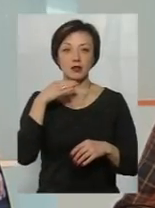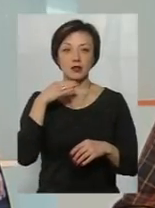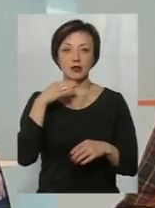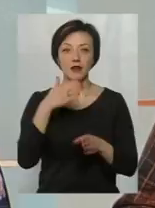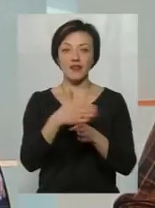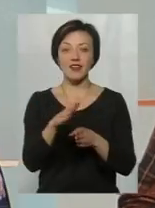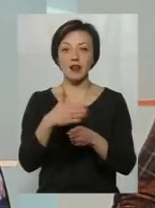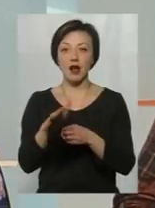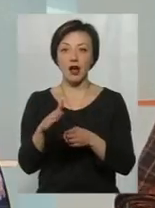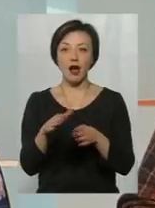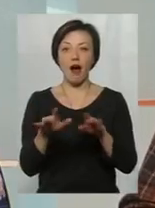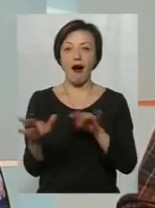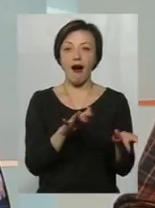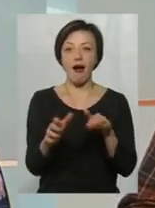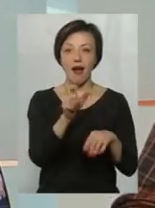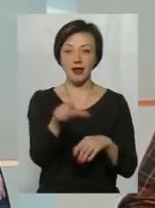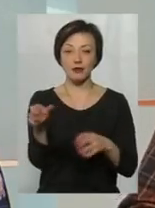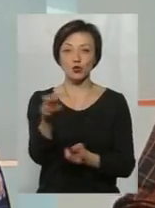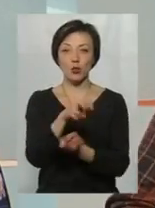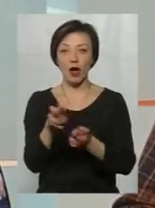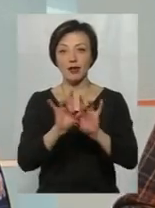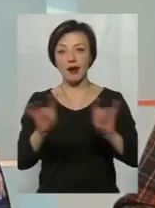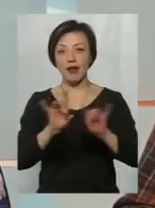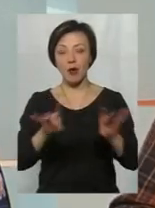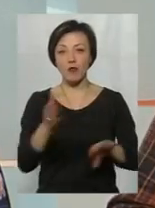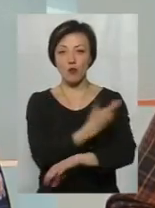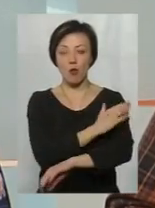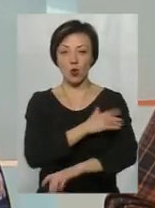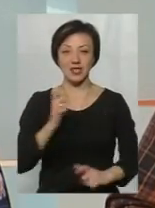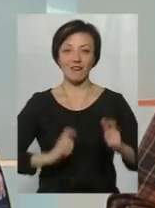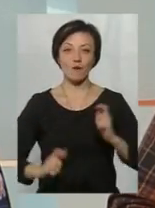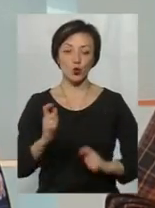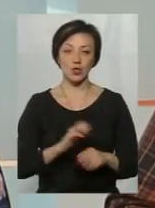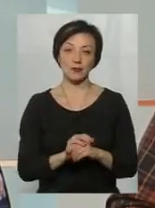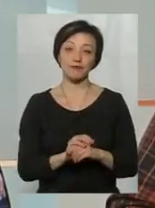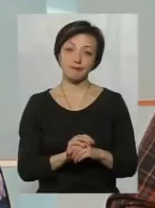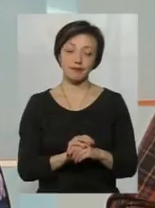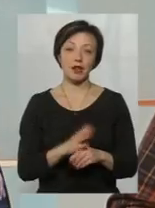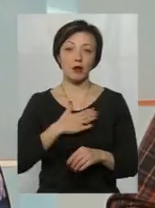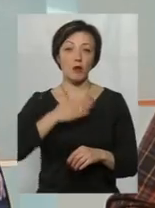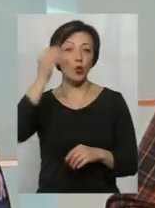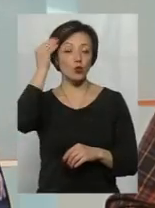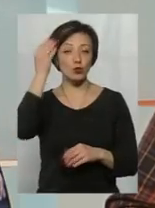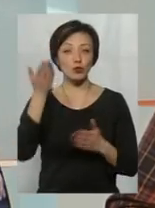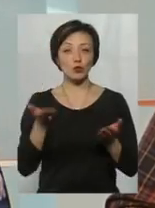філялів, але агентів, які шукають, рекламують польські вузи. Як на мене,